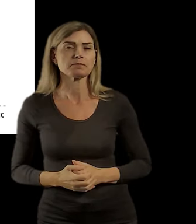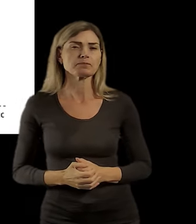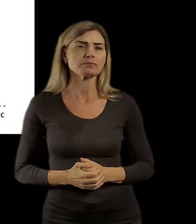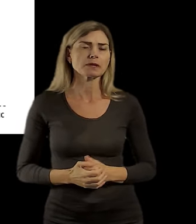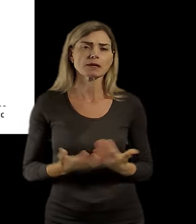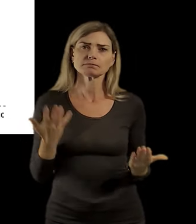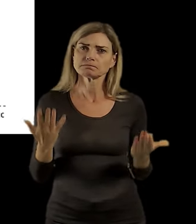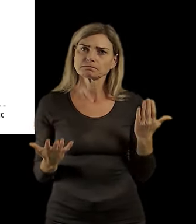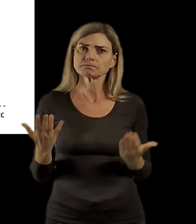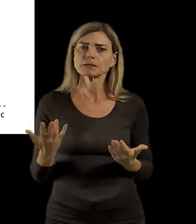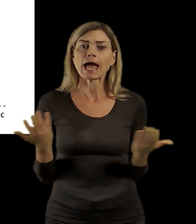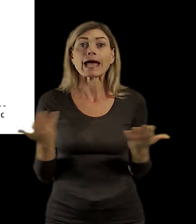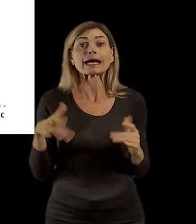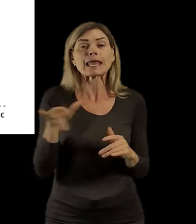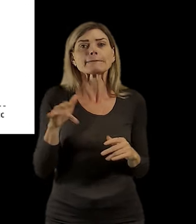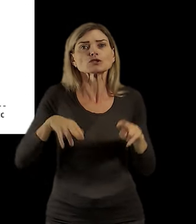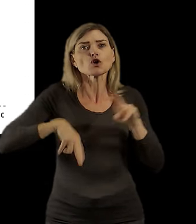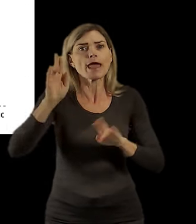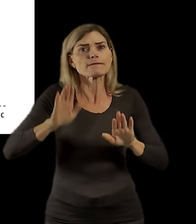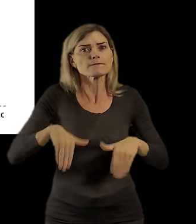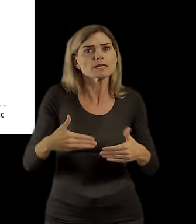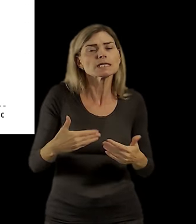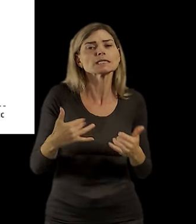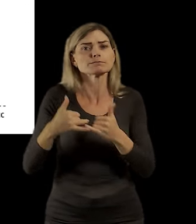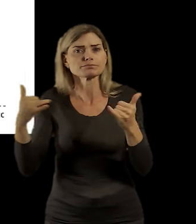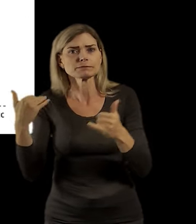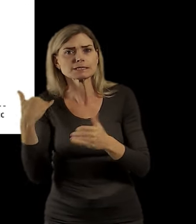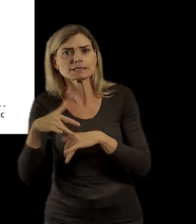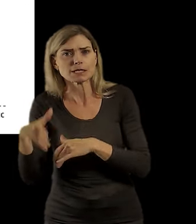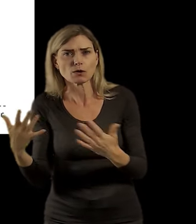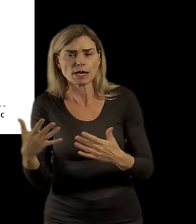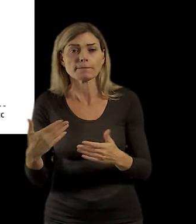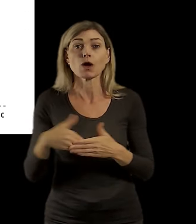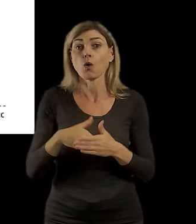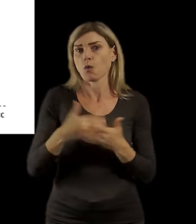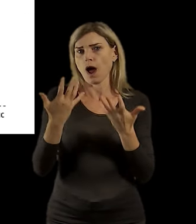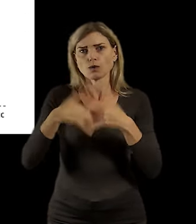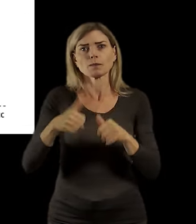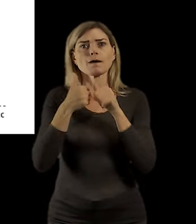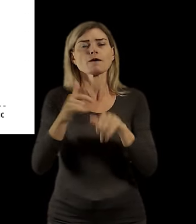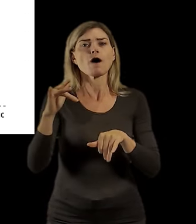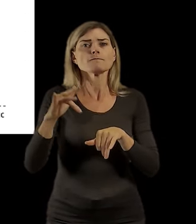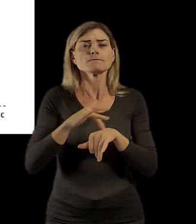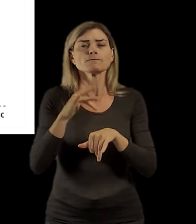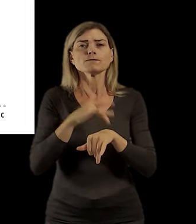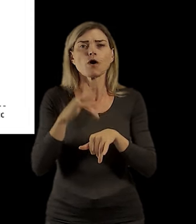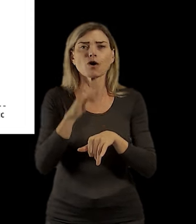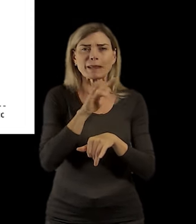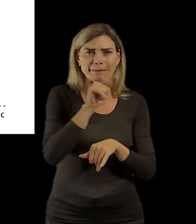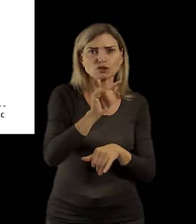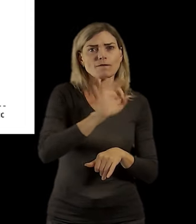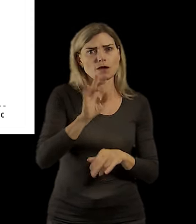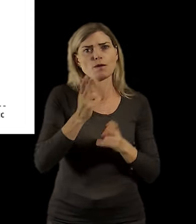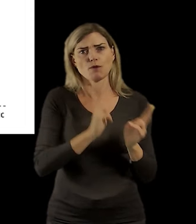Kde by ty příkustky měly být nejvyšší? Tak jde samozřejmě o městské části, kde jsou volné plochy pro novou výstavbu, protože